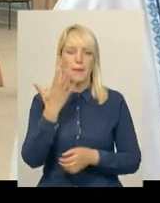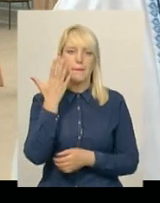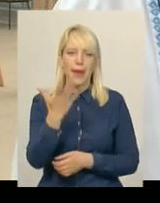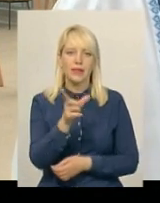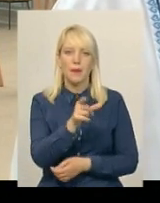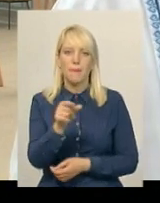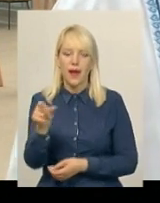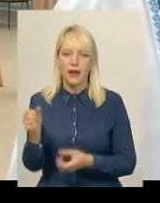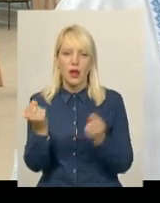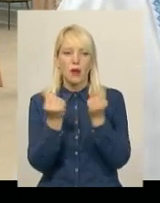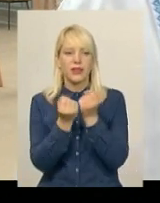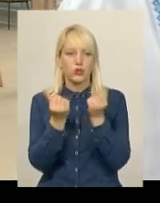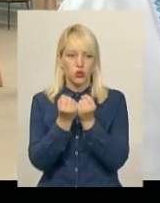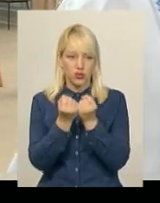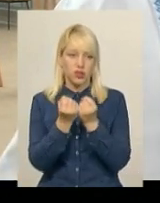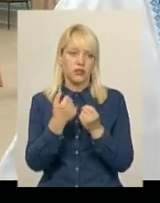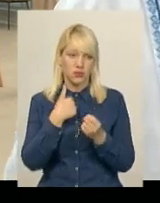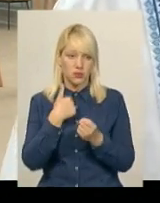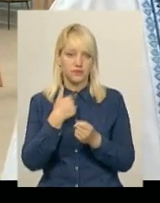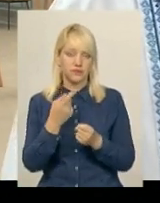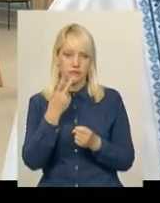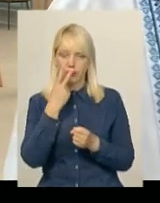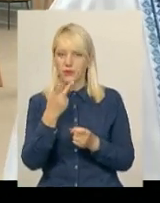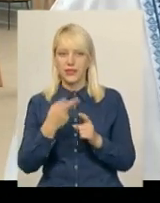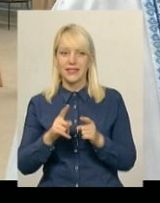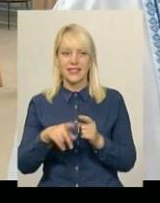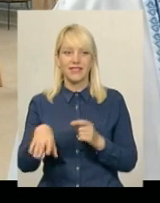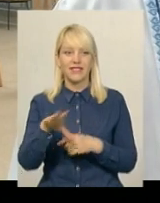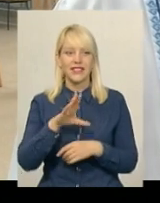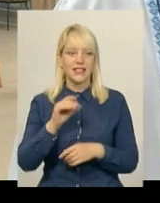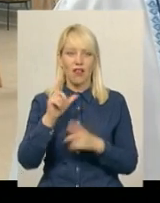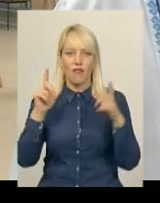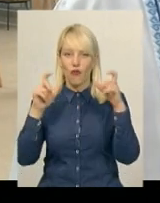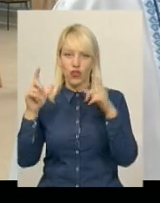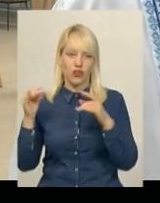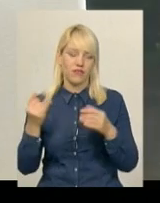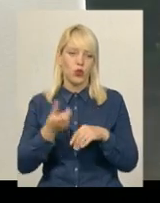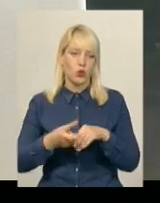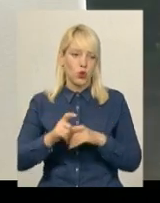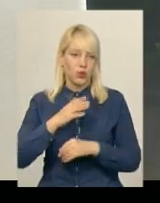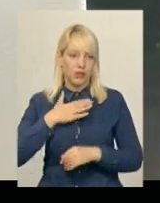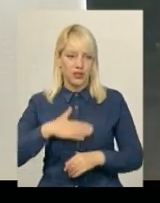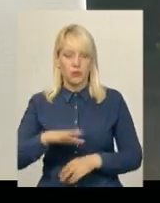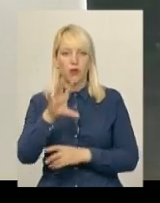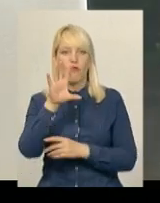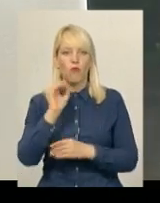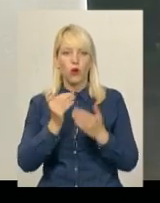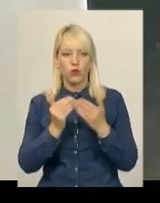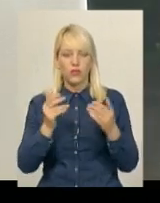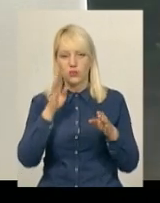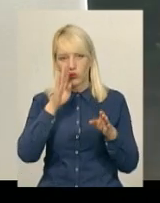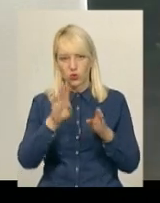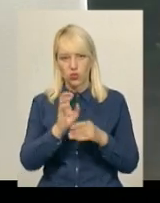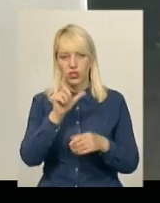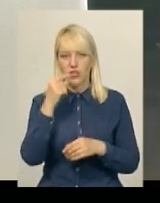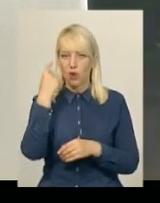двойнят. Так що тут ми бачимо це все, фотографії, дуже приємно». Фотовиставку схожі за обличчям